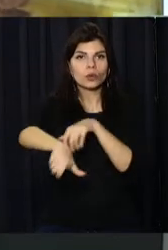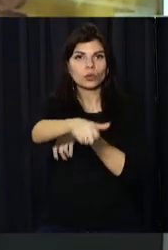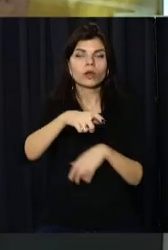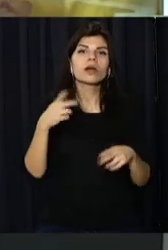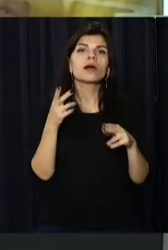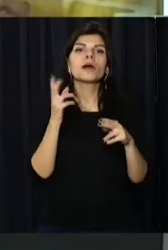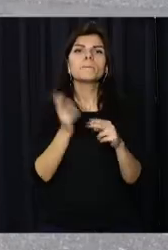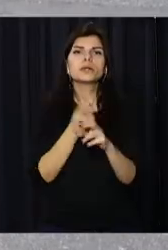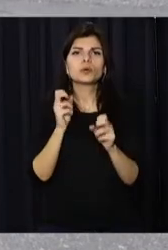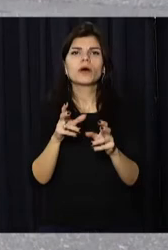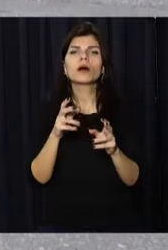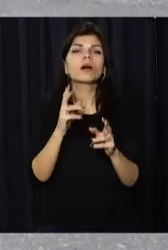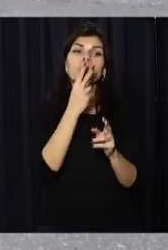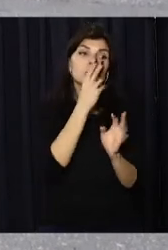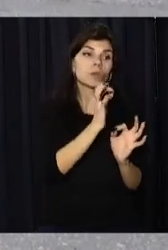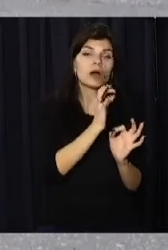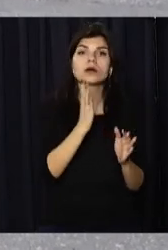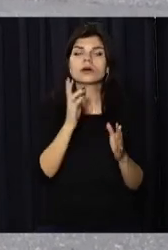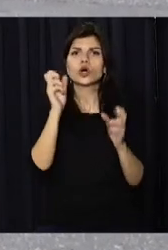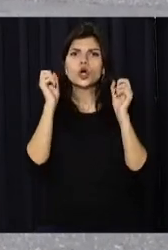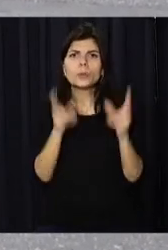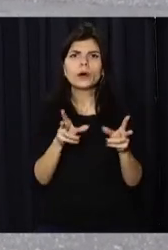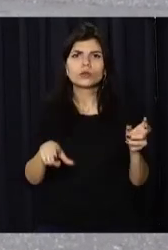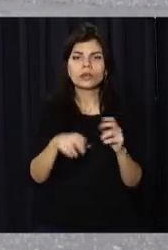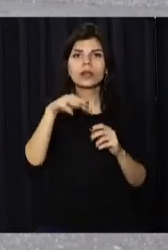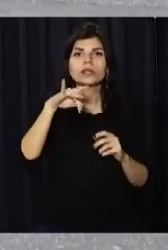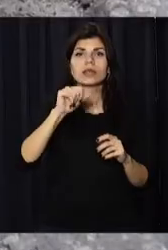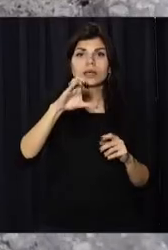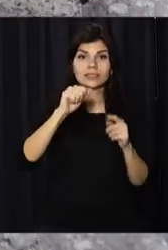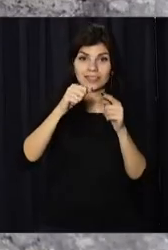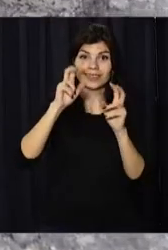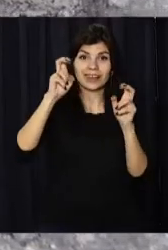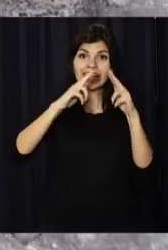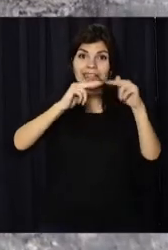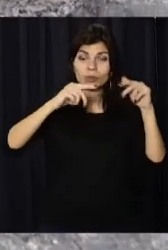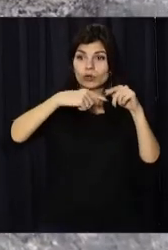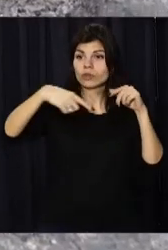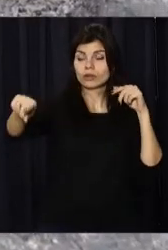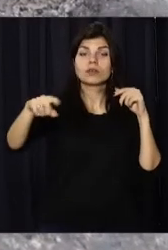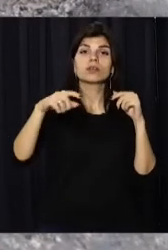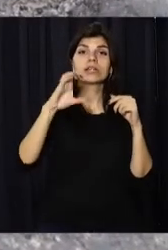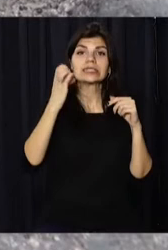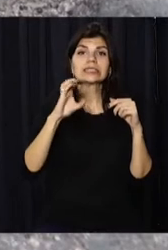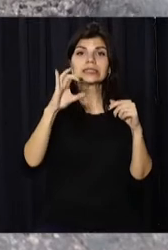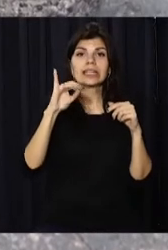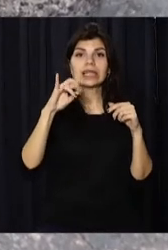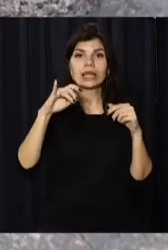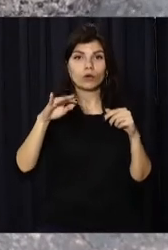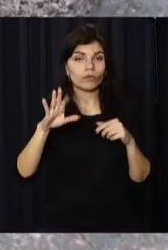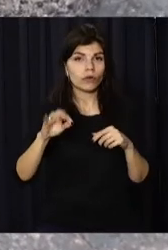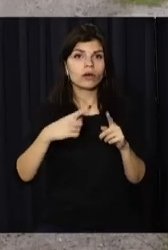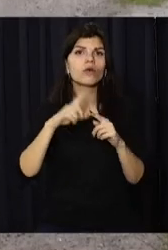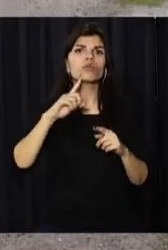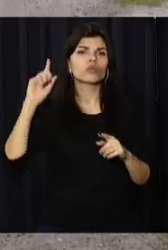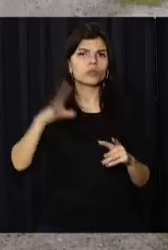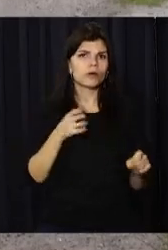Небезпечні ділянки братимуть на облік. Одна з таких – на трасі Дніпро-Синельниково на 22-му кілометрі. Торік тут було найбільше